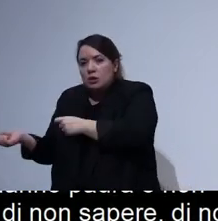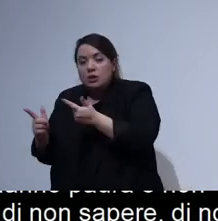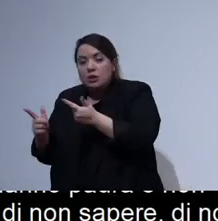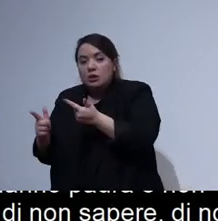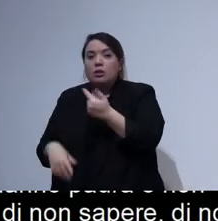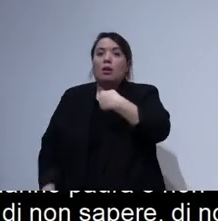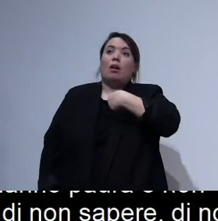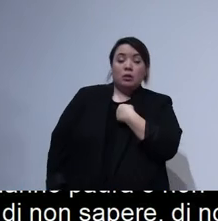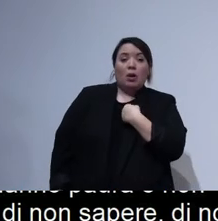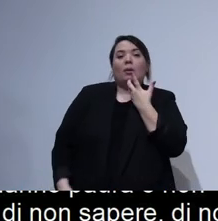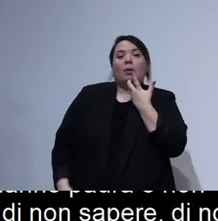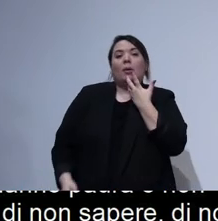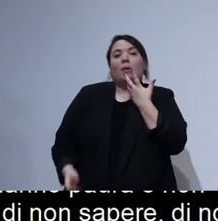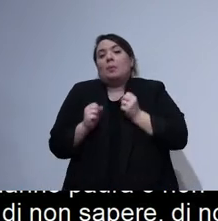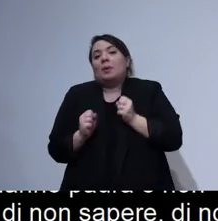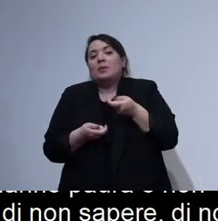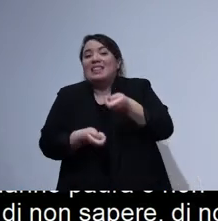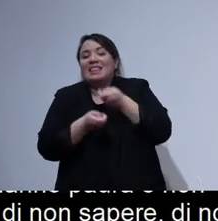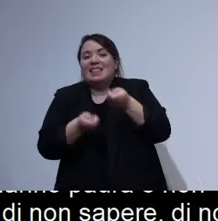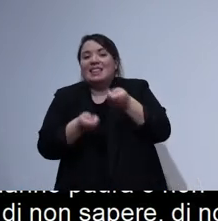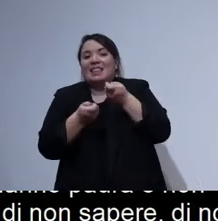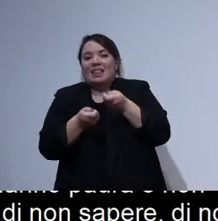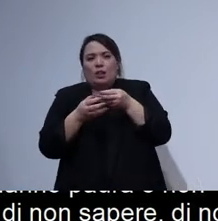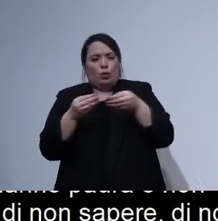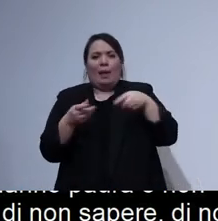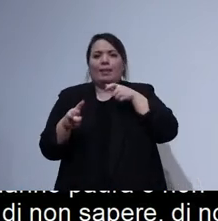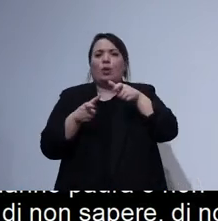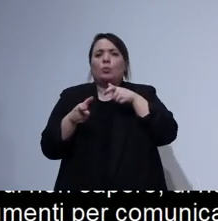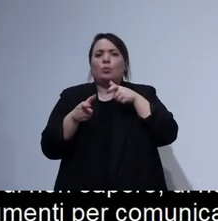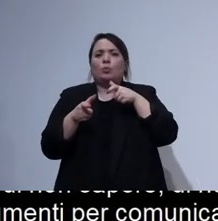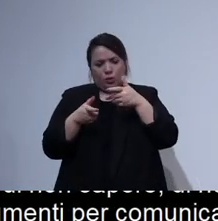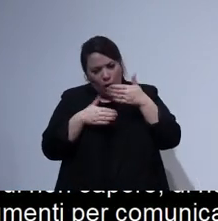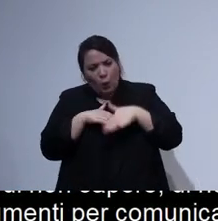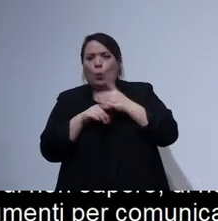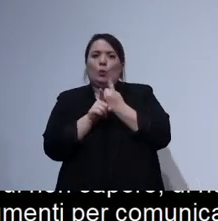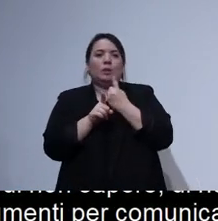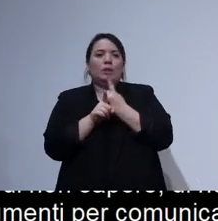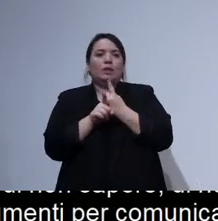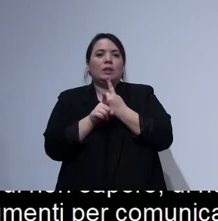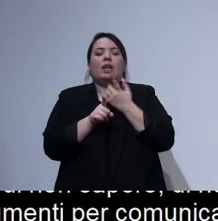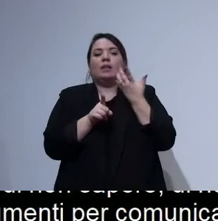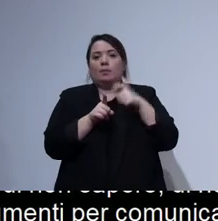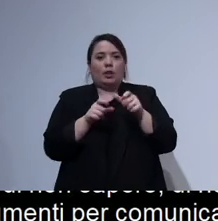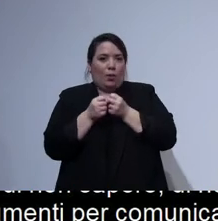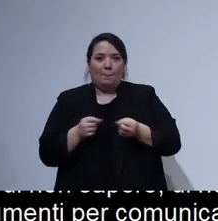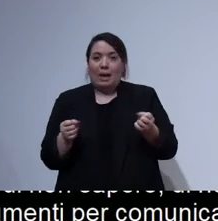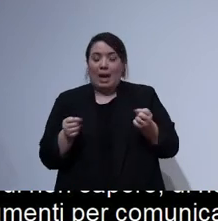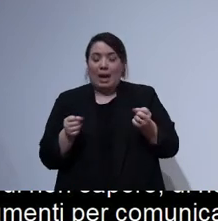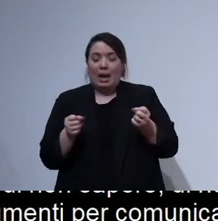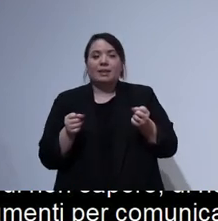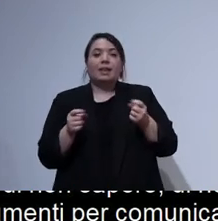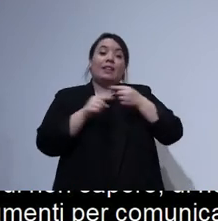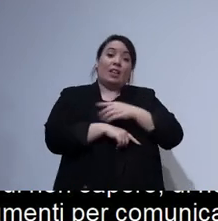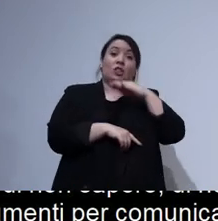incoraggio ad usare questi strumenti sempre più di comunicazione perché sono fondamentali rispetto al